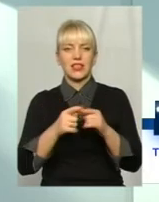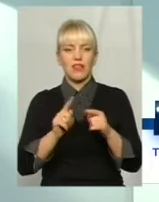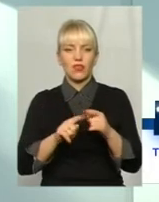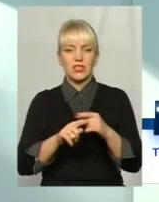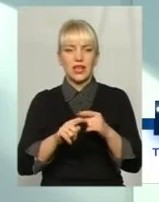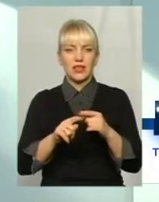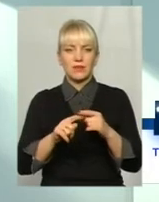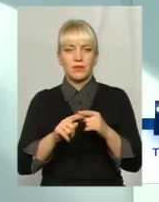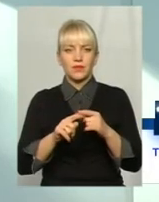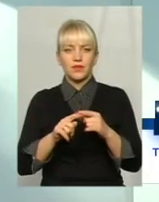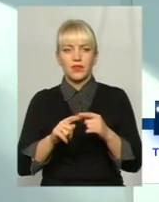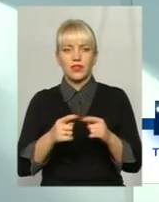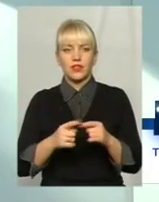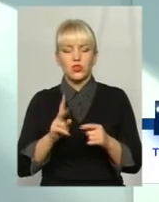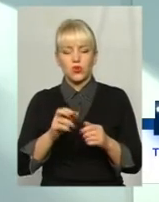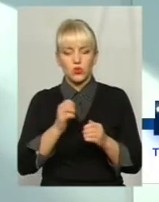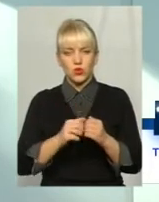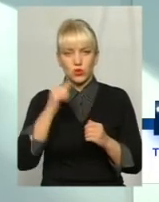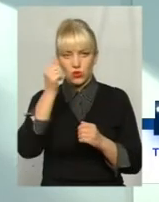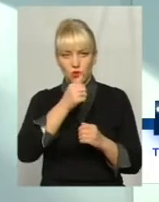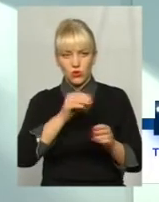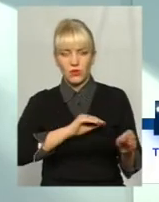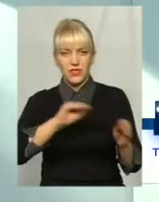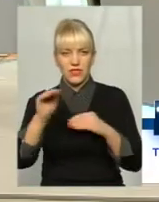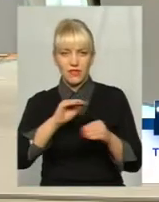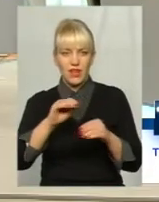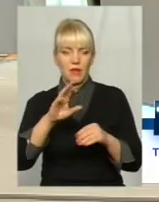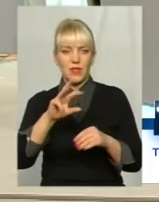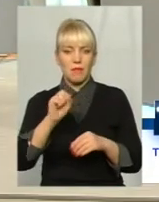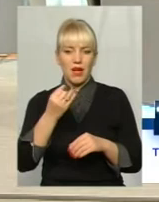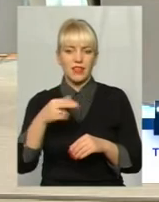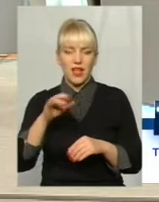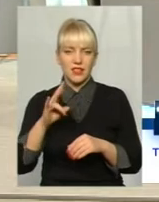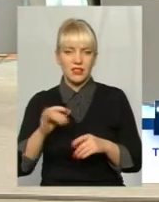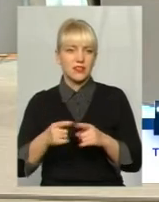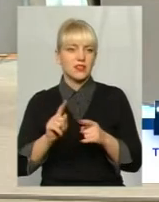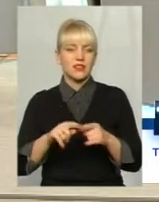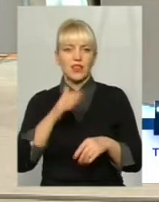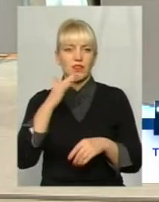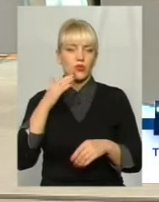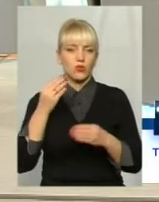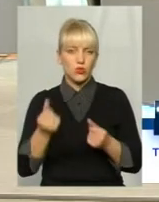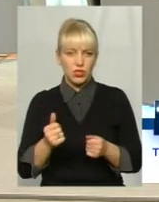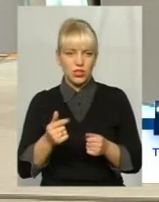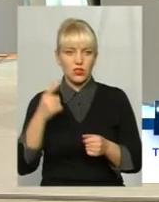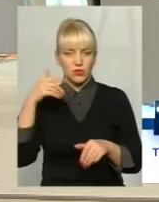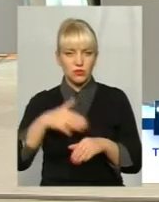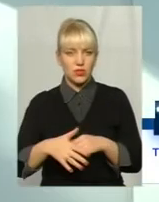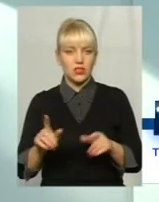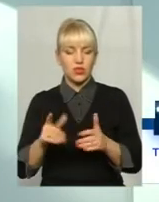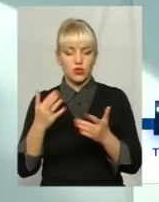ну, кожного року виставляється на Майдані, на Майдані, то це не малі кошти. І розумієте, що якщо